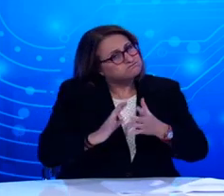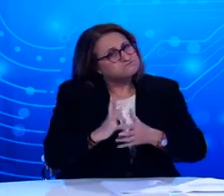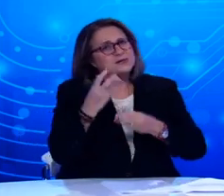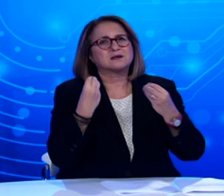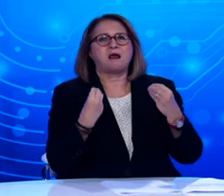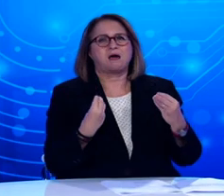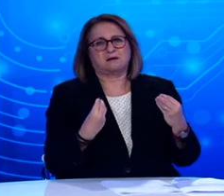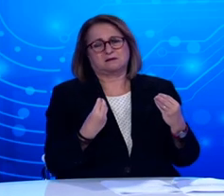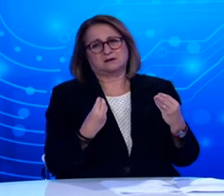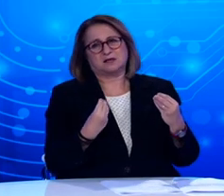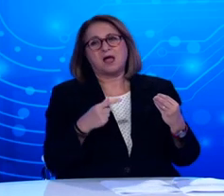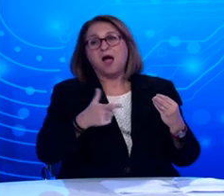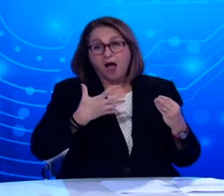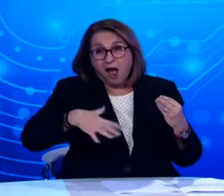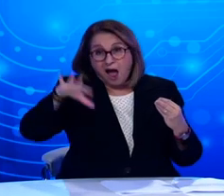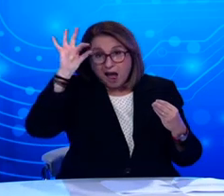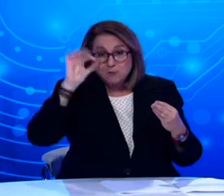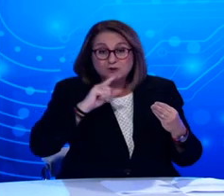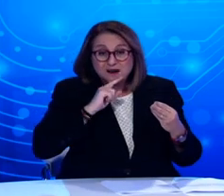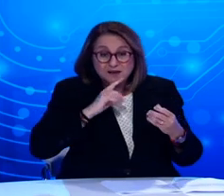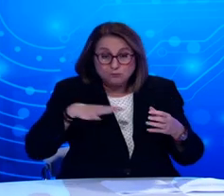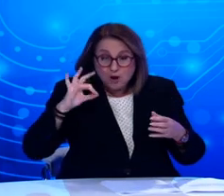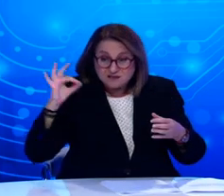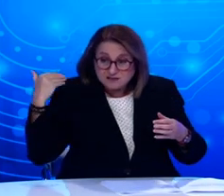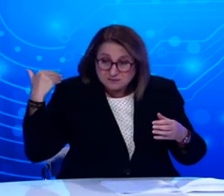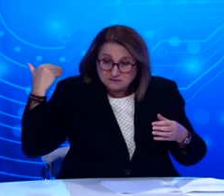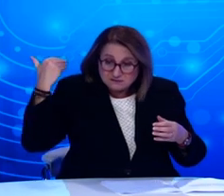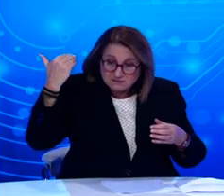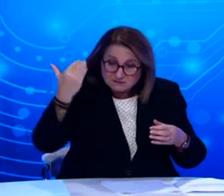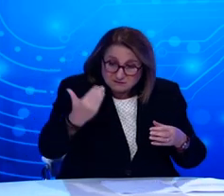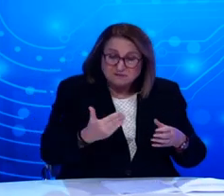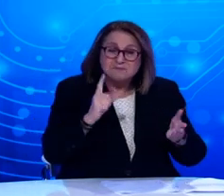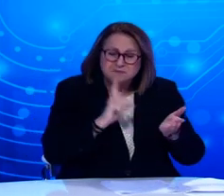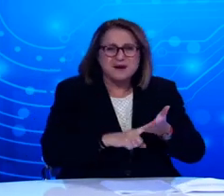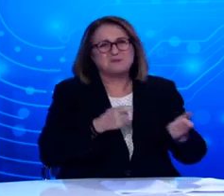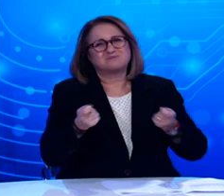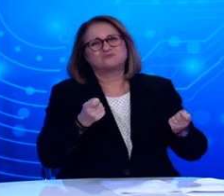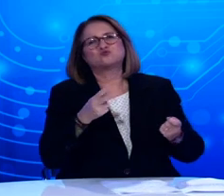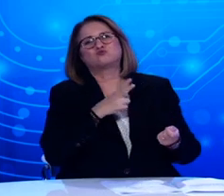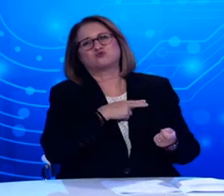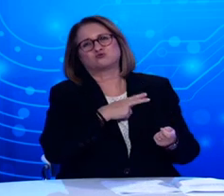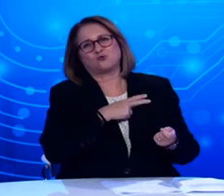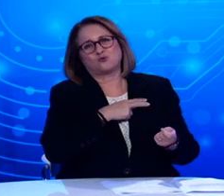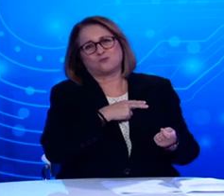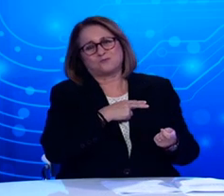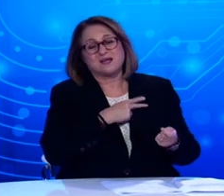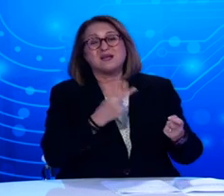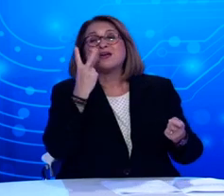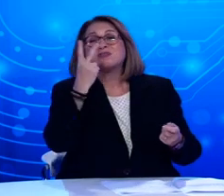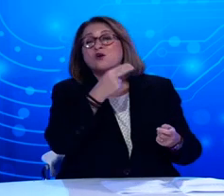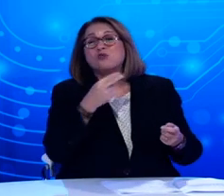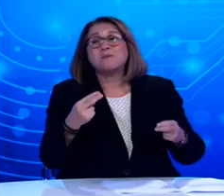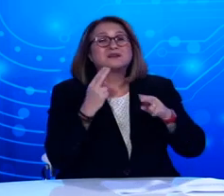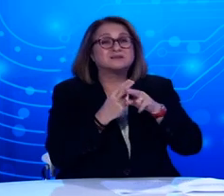διαχείρισης αυτής της πανδημίας. Ιδιαίτερη έμφαση θέλω να δώσω σε δύο σημεία. Στην αποφυγή κατά το δυνατόν των